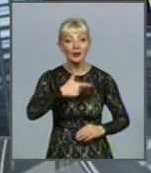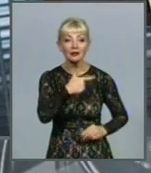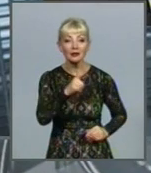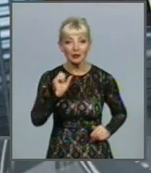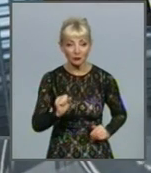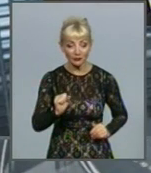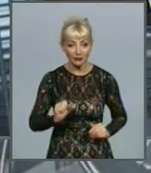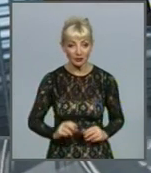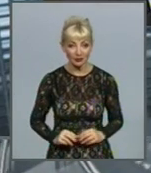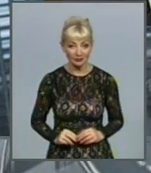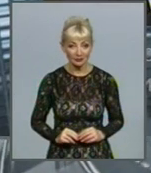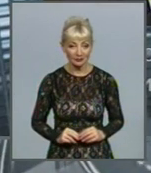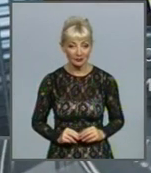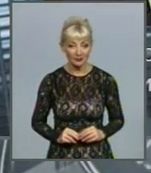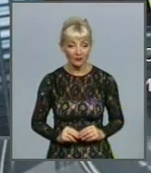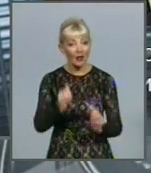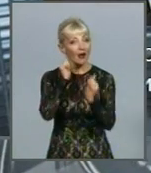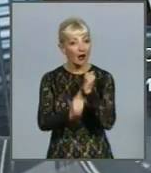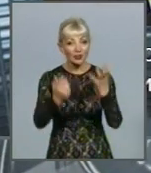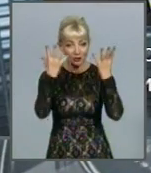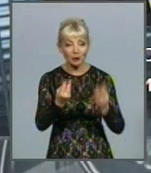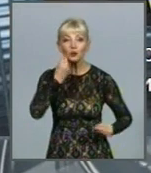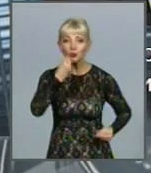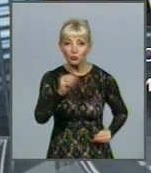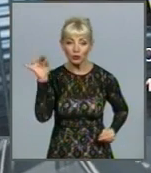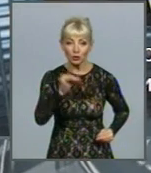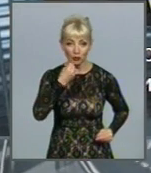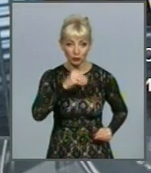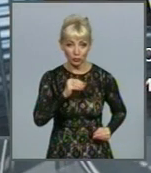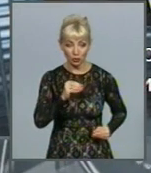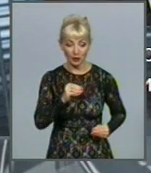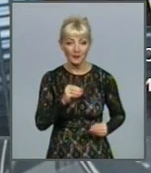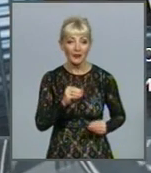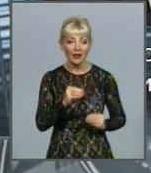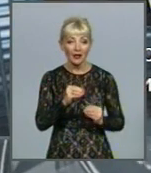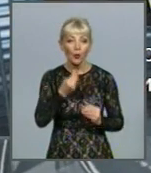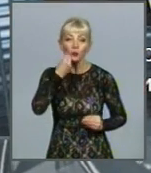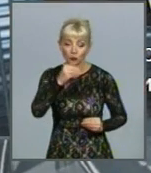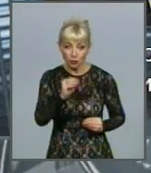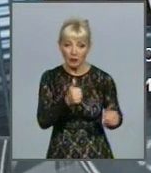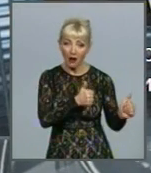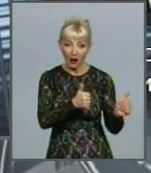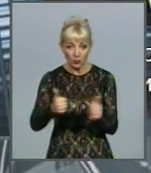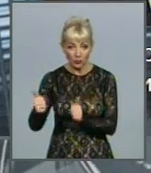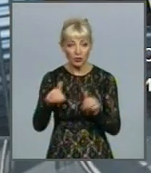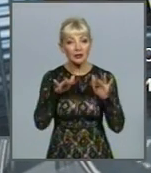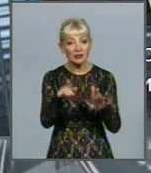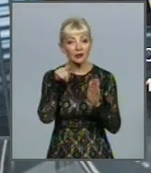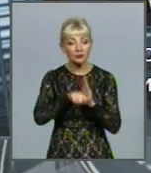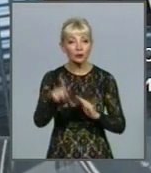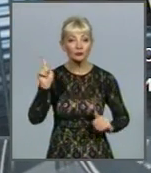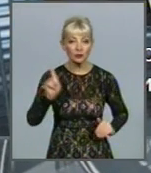Адольфович? Каждий день лучше і лучше. Динамика позитивна. Дело в тому, що